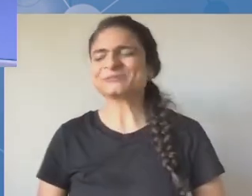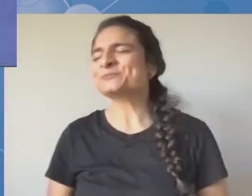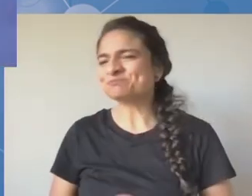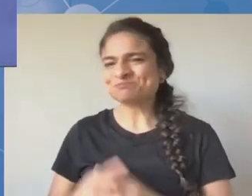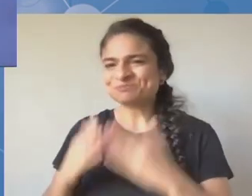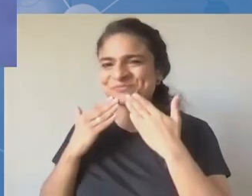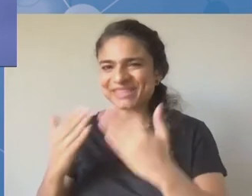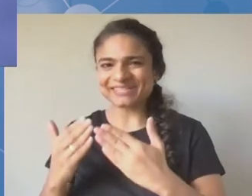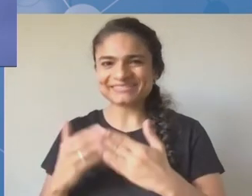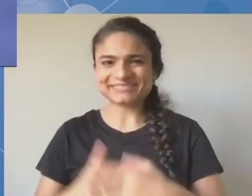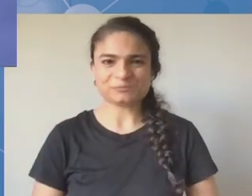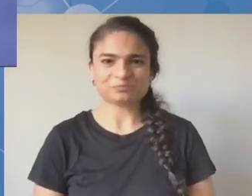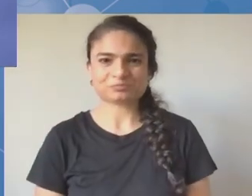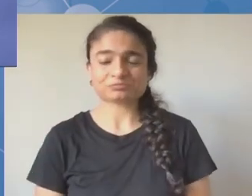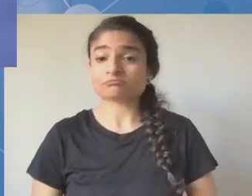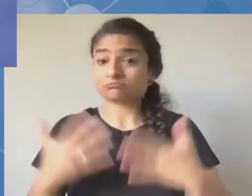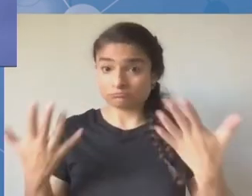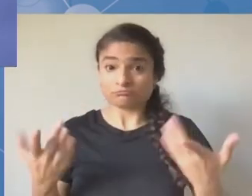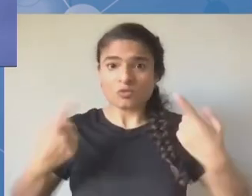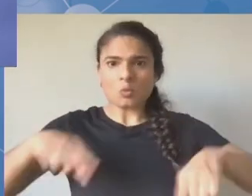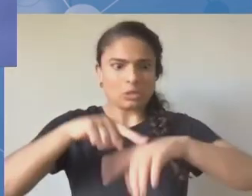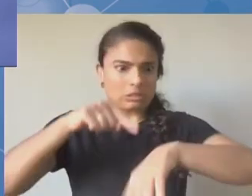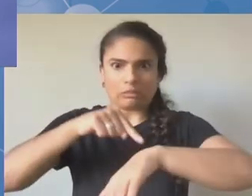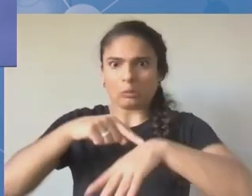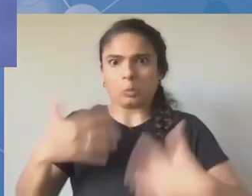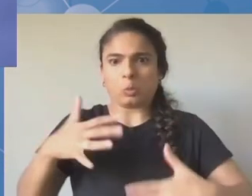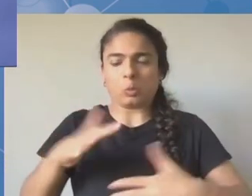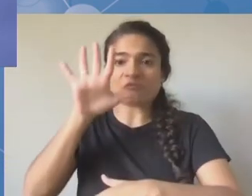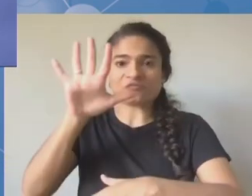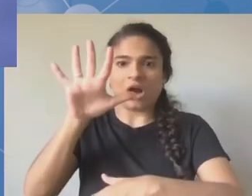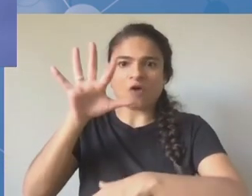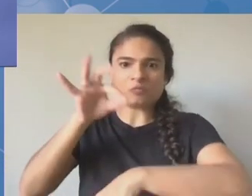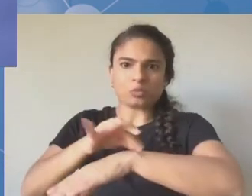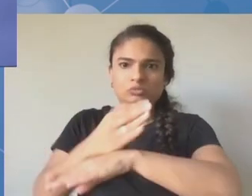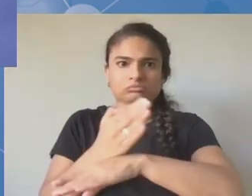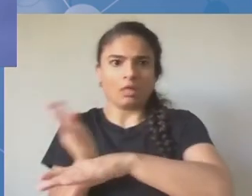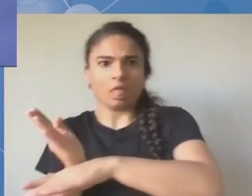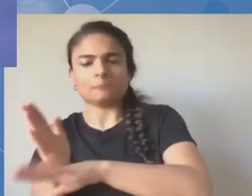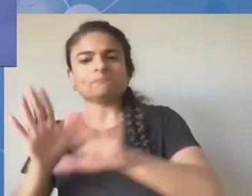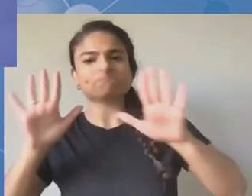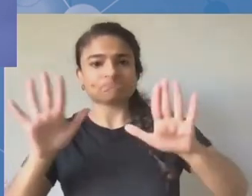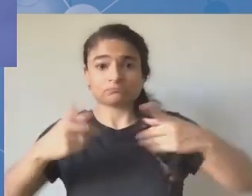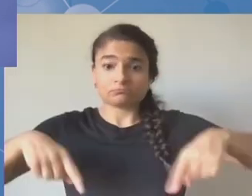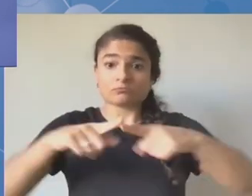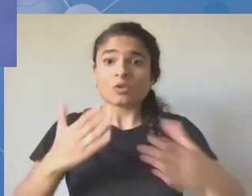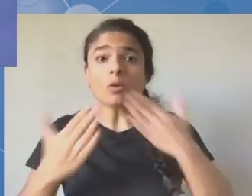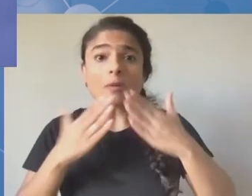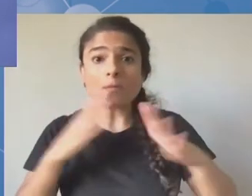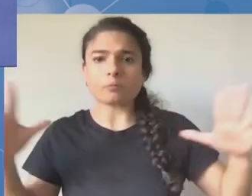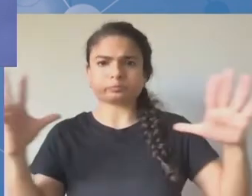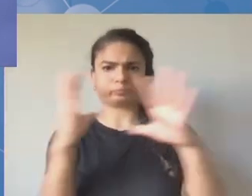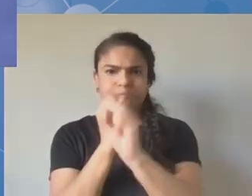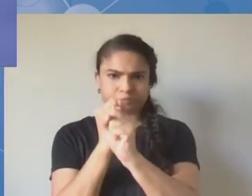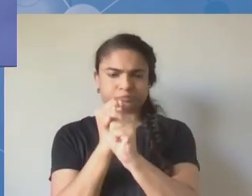Ponieważ już przekroczyliśmy nasz czas o 5 minut, to myślę, że tę sesję zamkniemy. Serdecznie dziękuję wszystkim za przybycie.